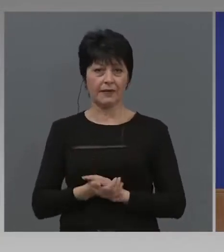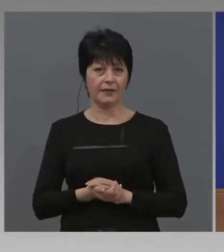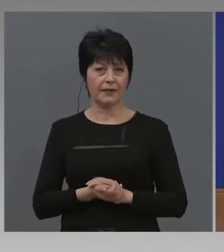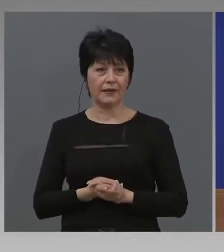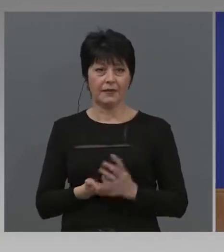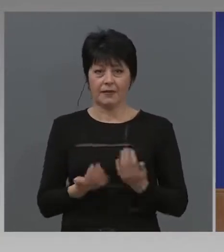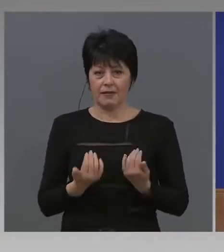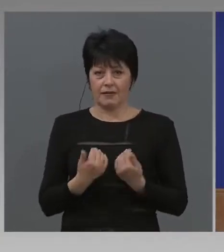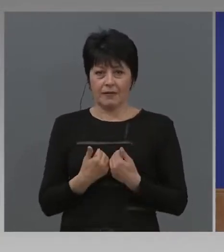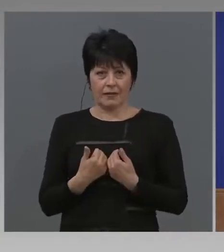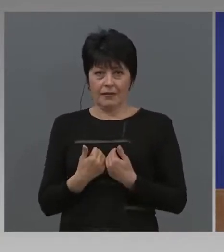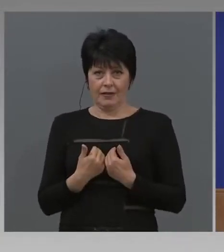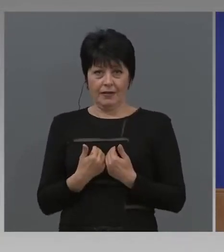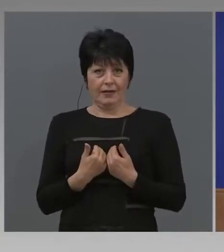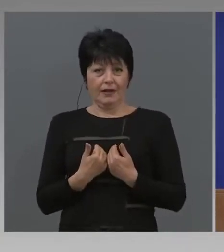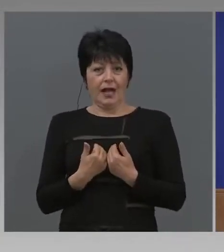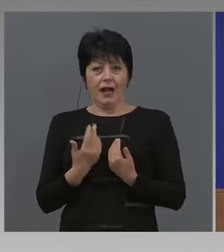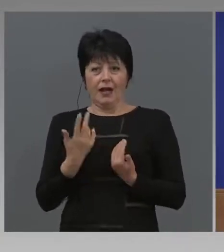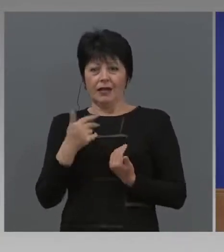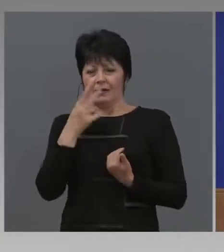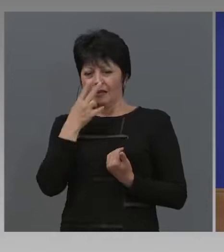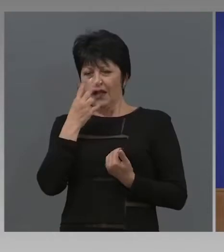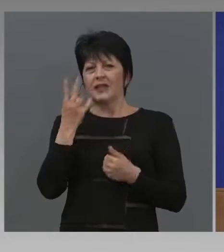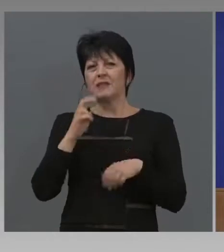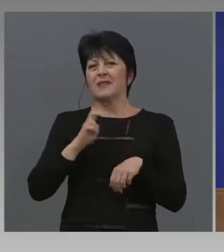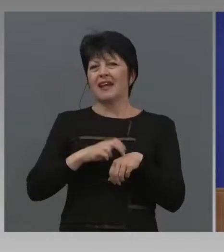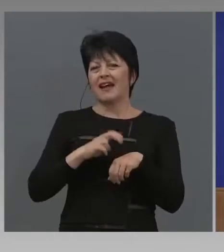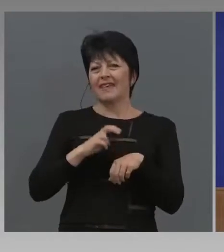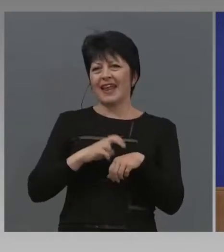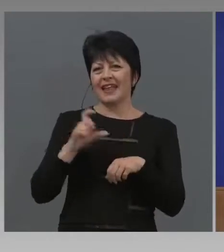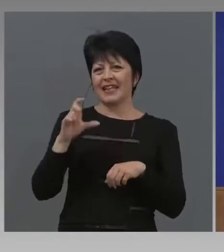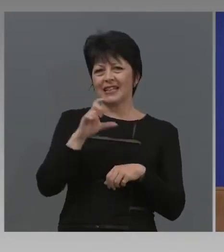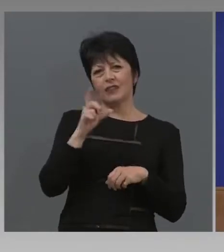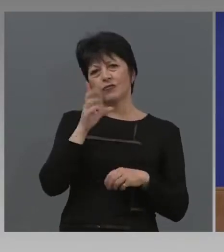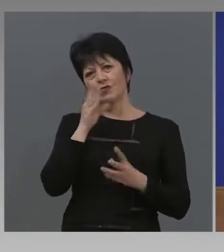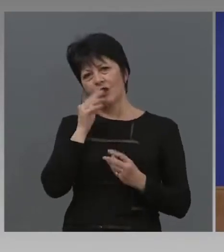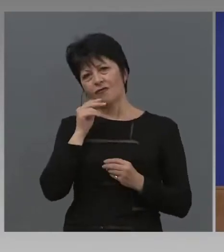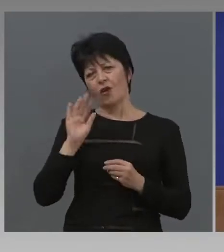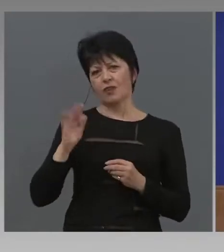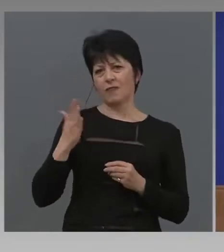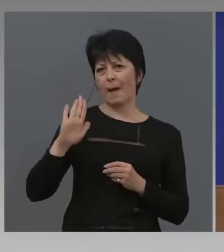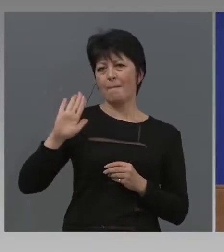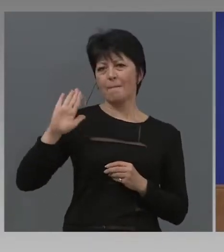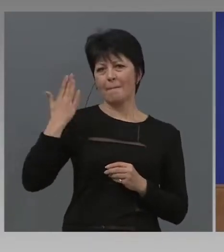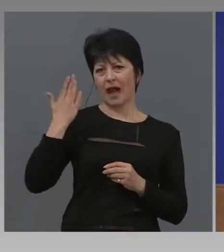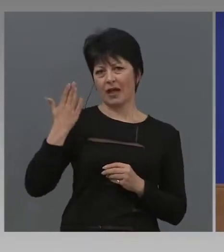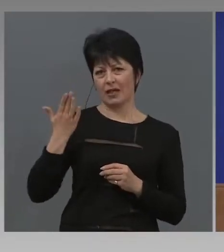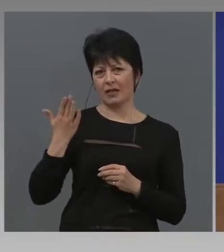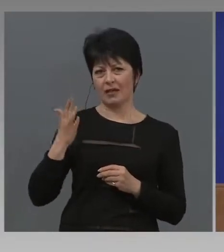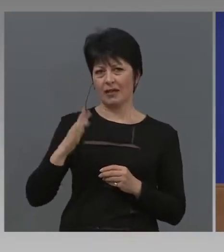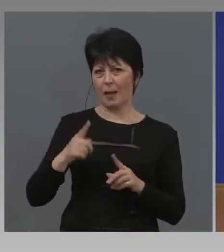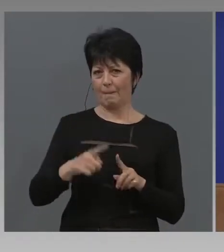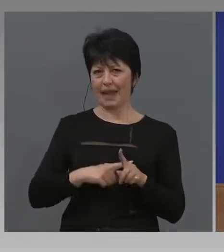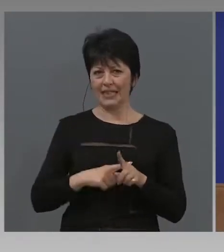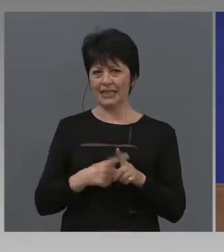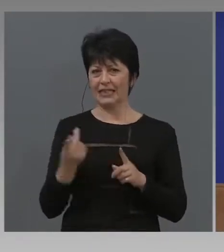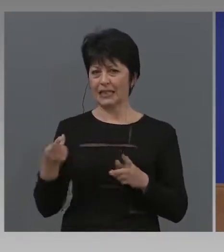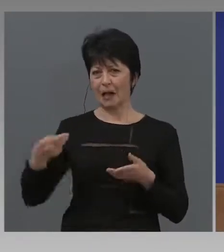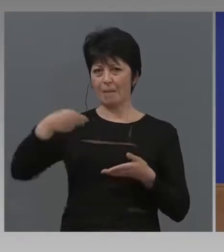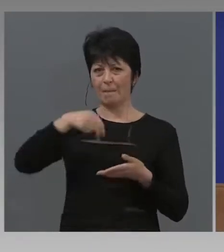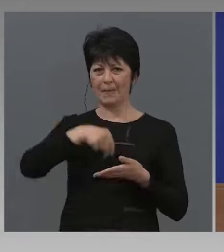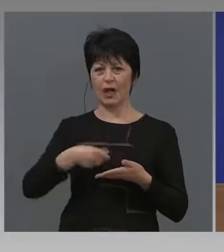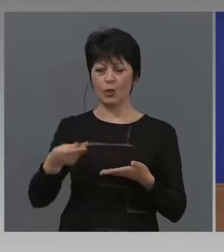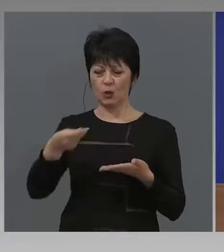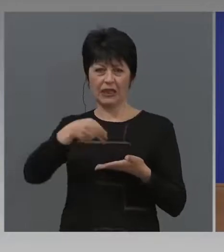Аз гледам, но за ДДС-то ще го говориме май-месец. Задава данък, добавя на стойност, приходите, какви са